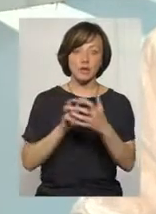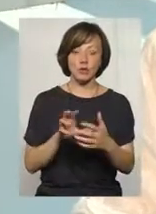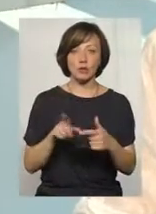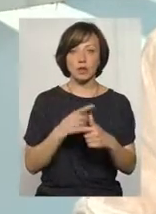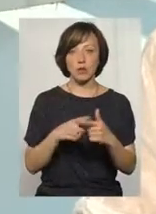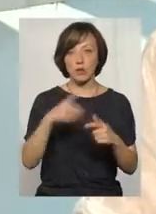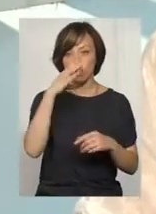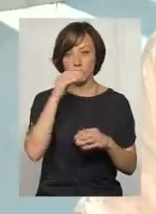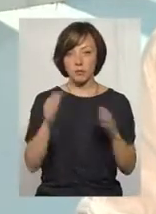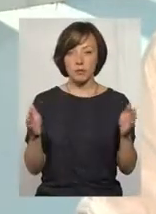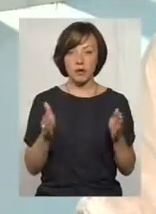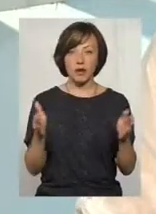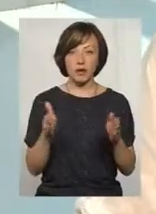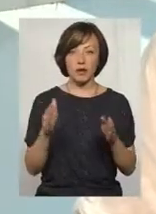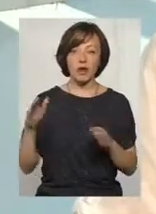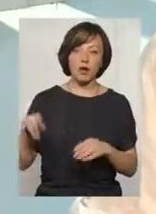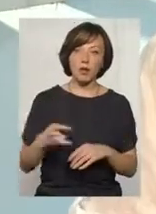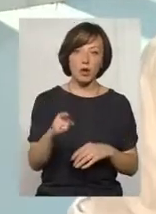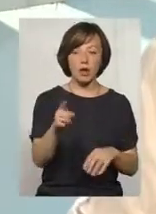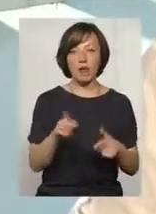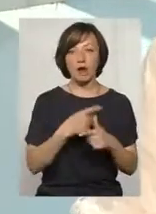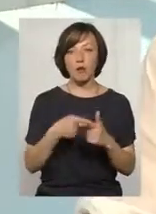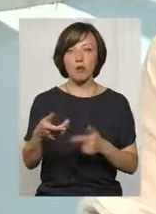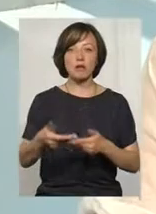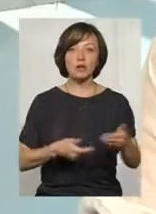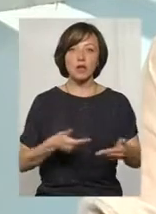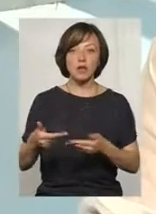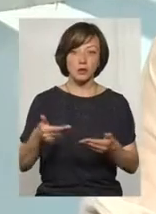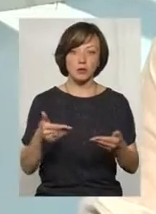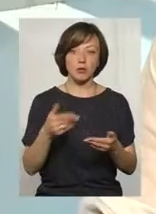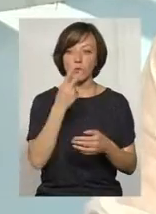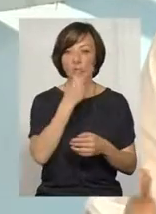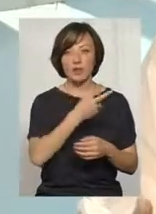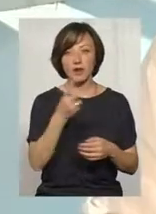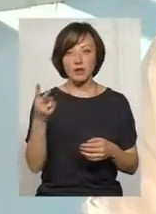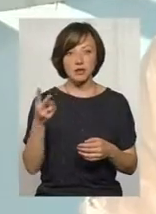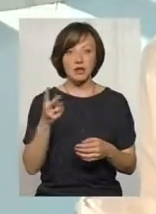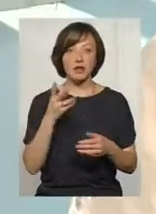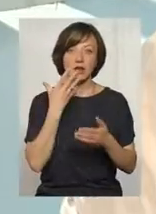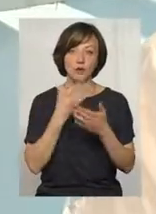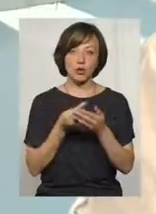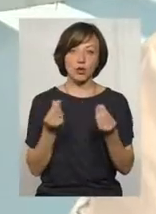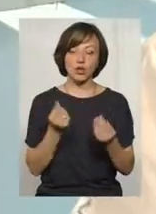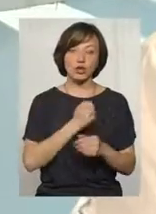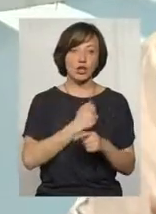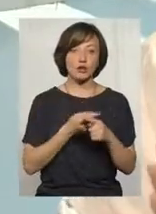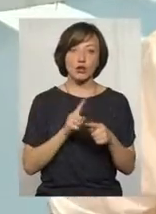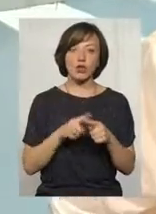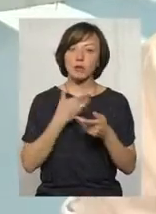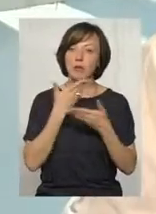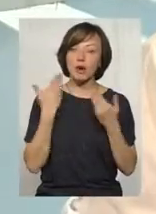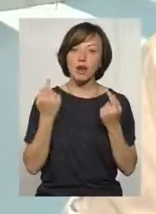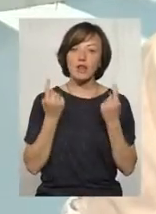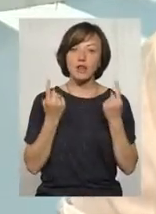бусик невеличкий, проїхалася, чи просто хоча б пішохідно пройшлася, подивилася, навіть за свої гроші, на жаль, цього немає. Тобто